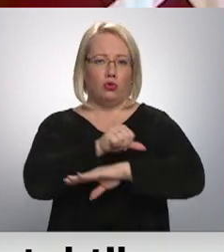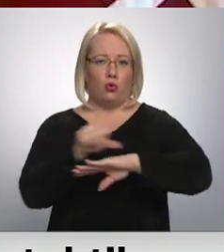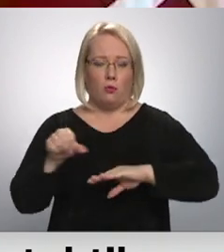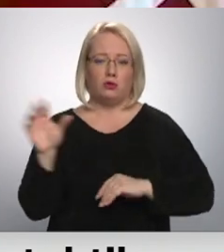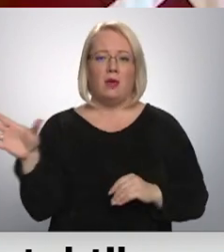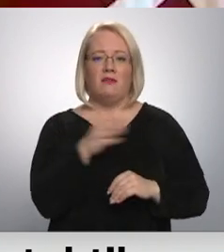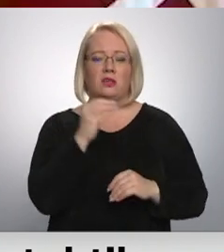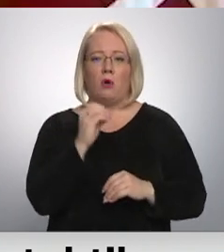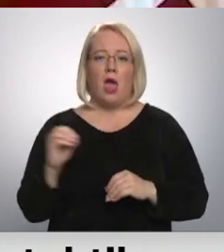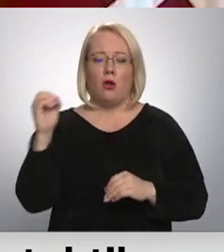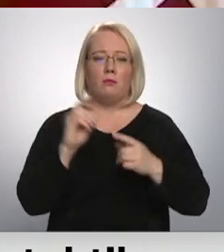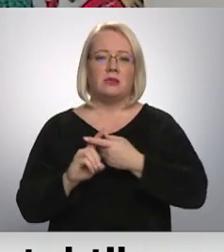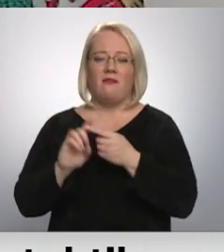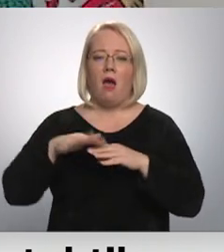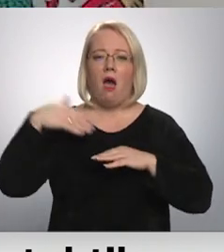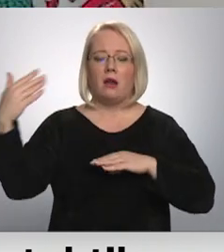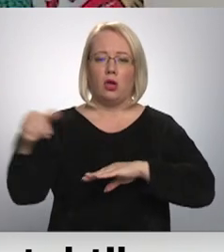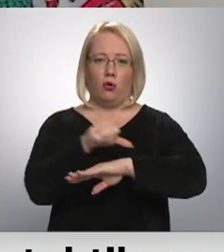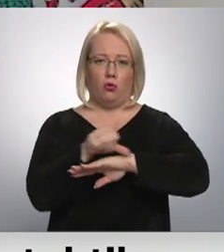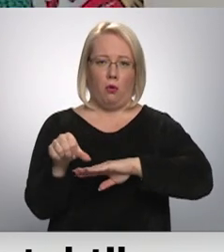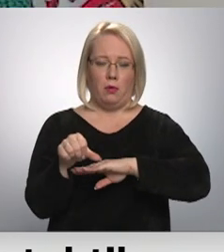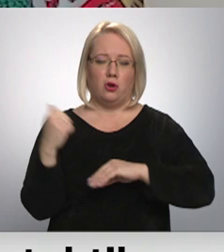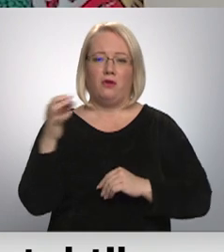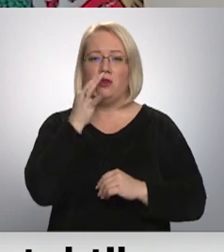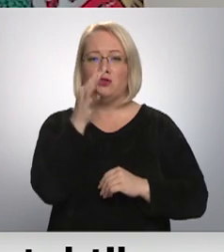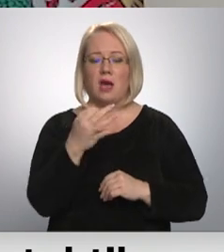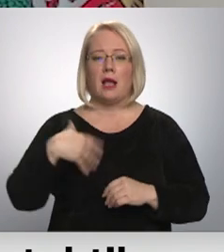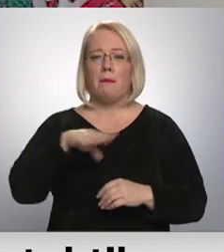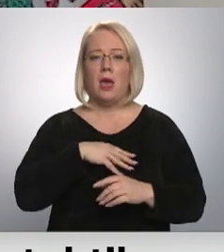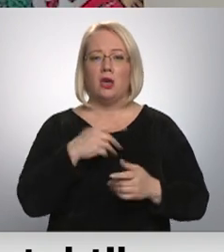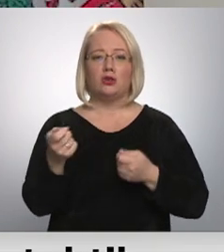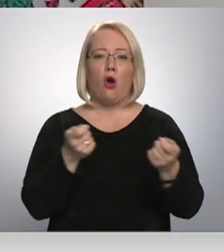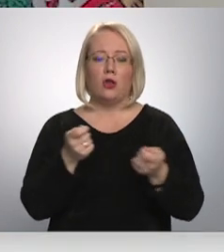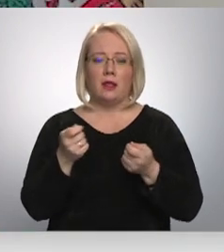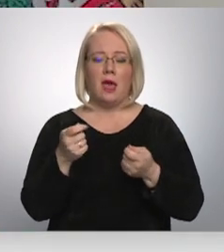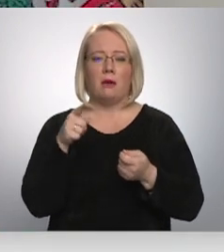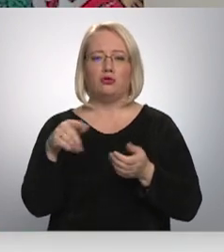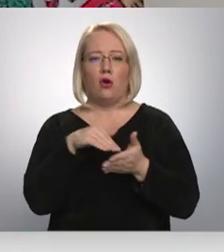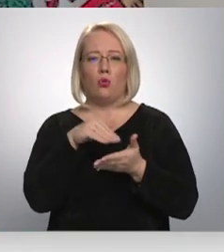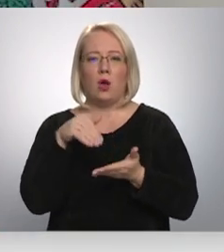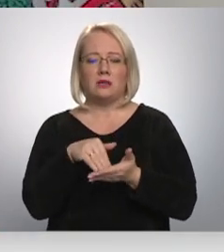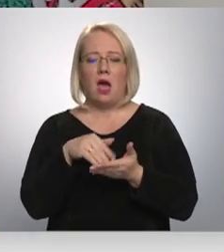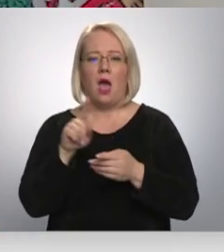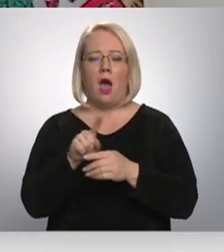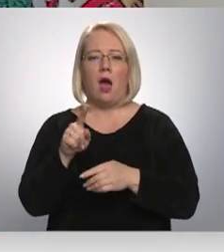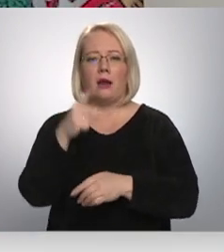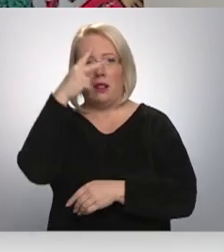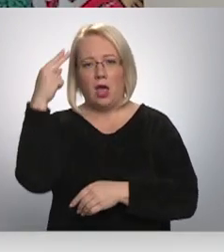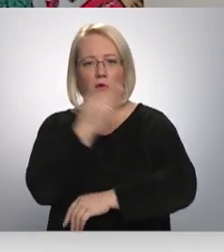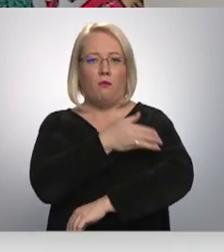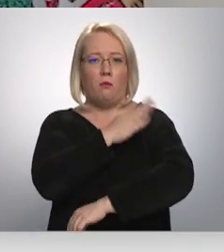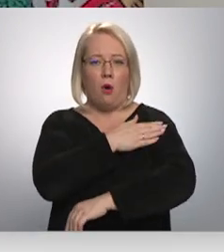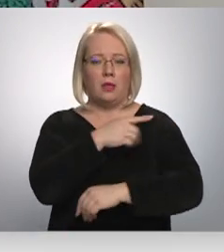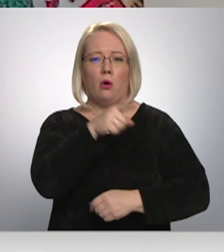Eiropas savienības ārījo robežu. Mēs koordinējam šo pozīciju ar Lietuvu un ar Poliju, kuriem